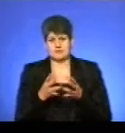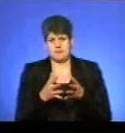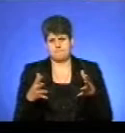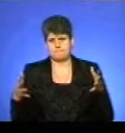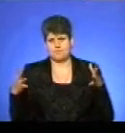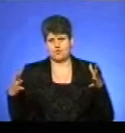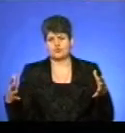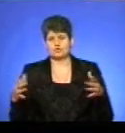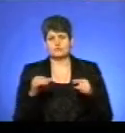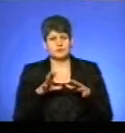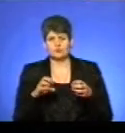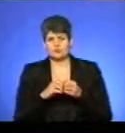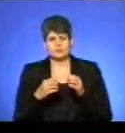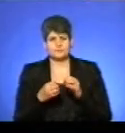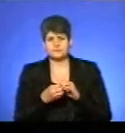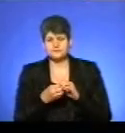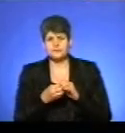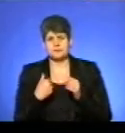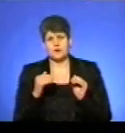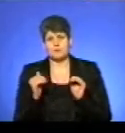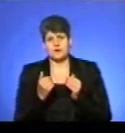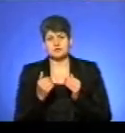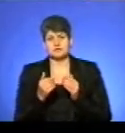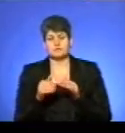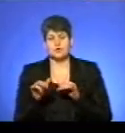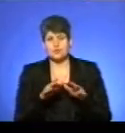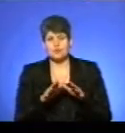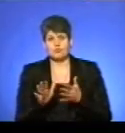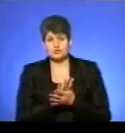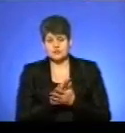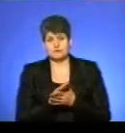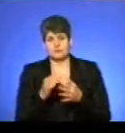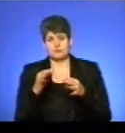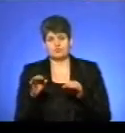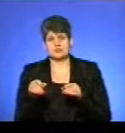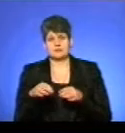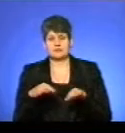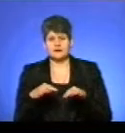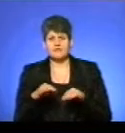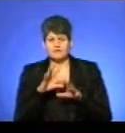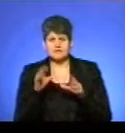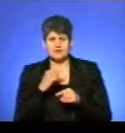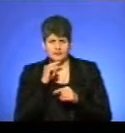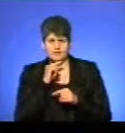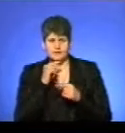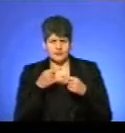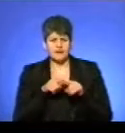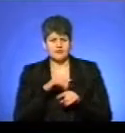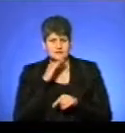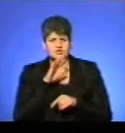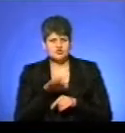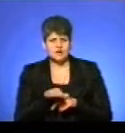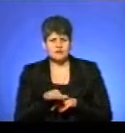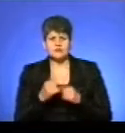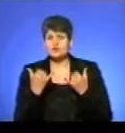не було ніяких загромаджень, ми обмежені рухи, почистимо, і тоді пропустимо транспорт. Скажіть, а взагалі техніки вистачає? Техніки вистачає. На